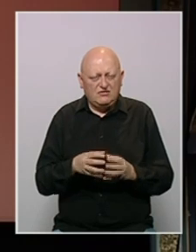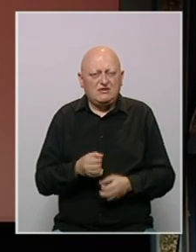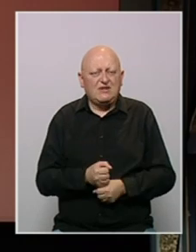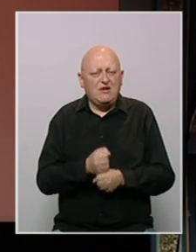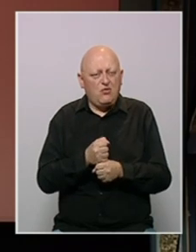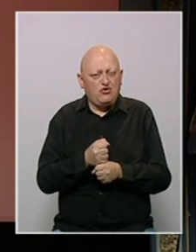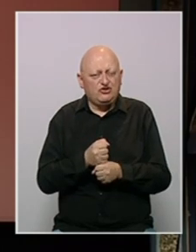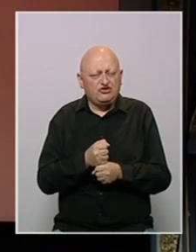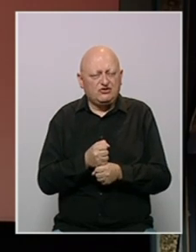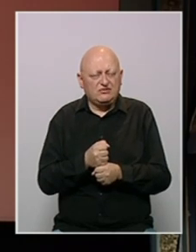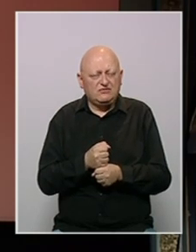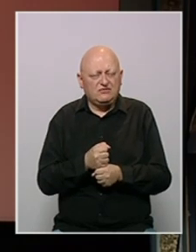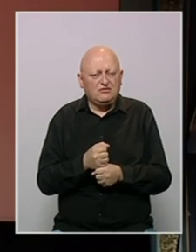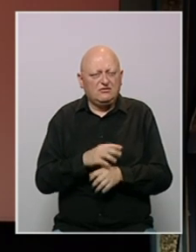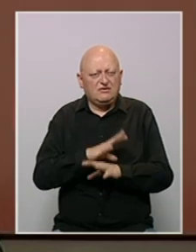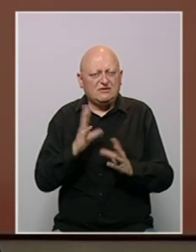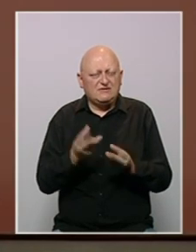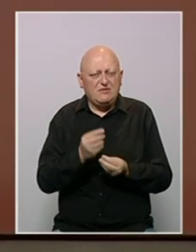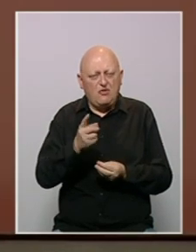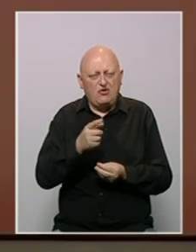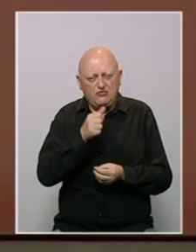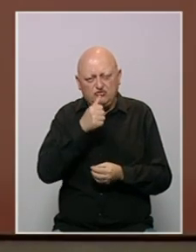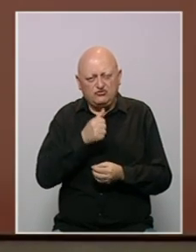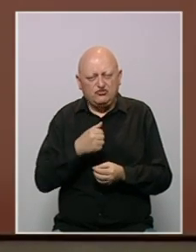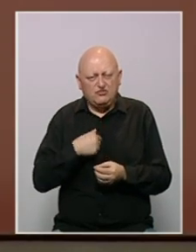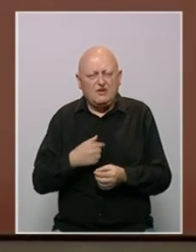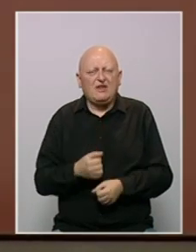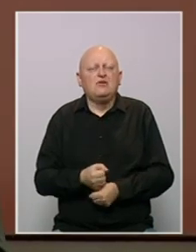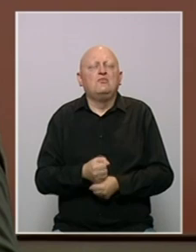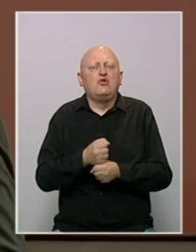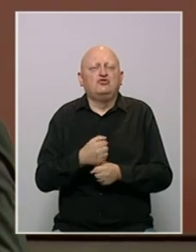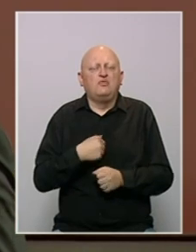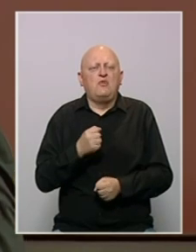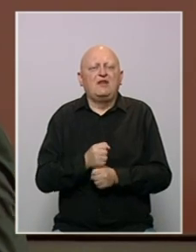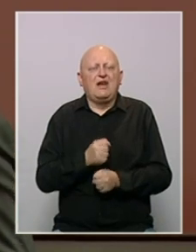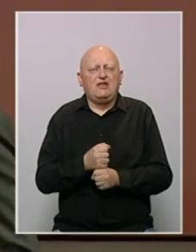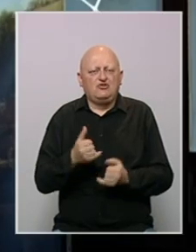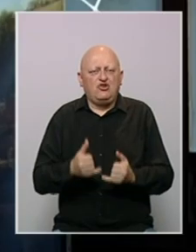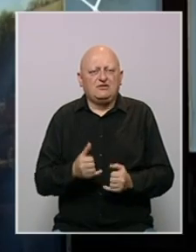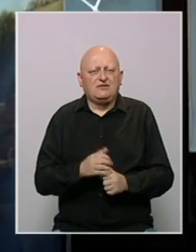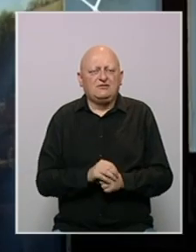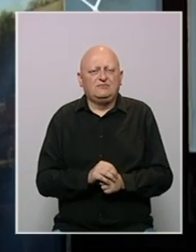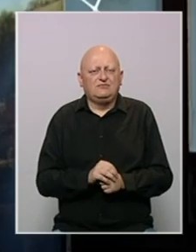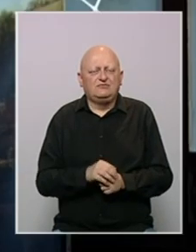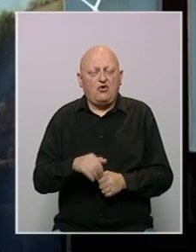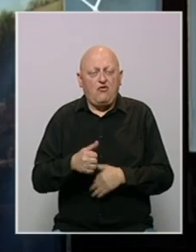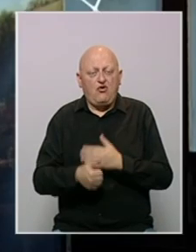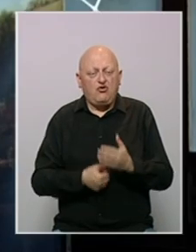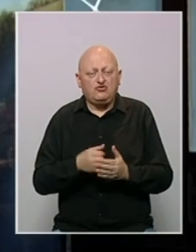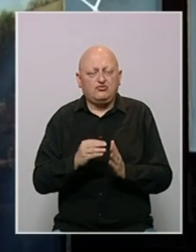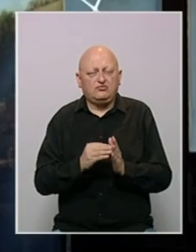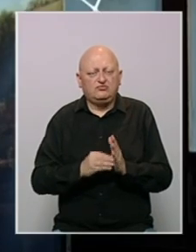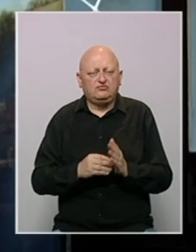podršci i generalno svemu onom u čemu su me oni podržavali u mom radu do sada. U ovogodišnjem